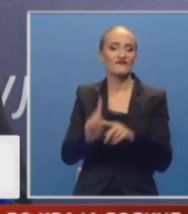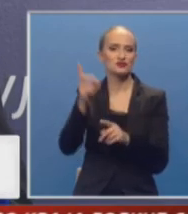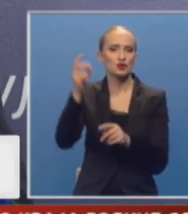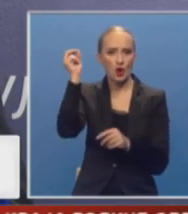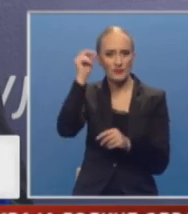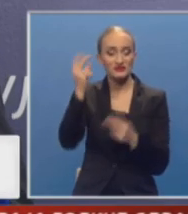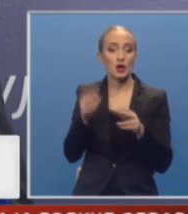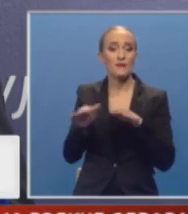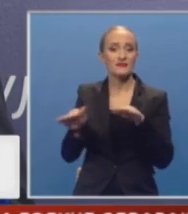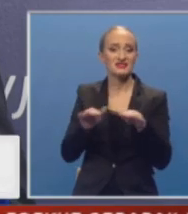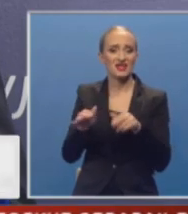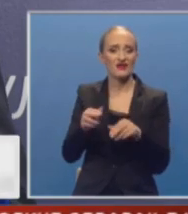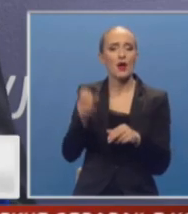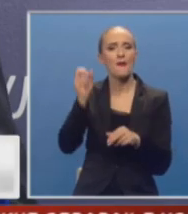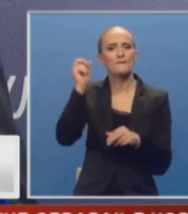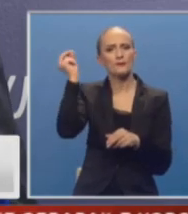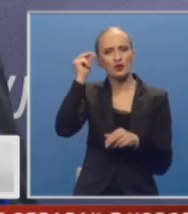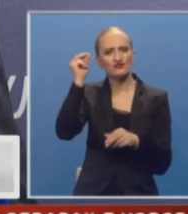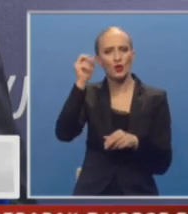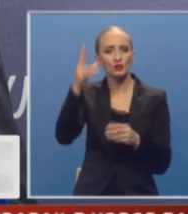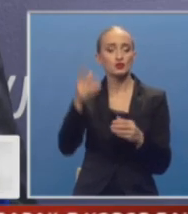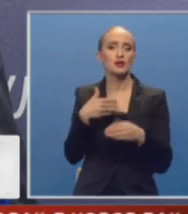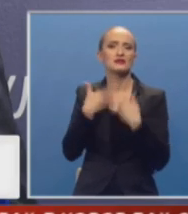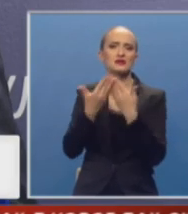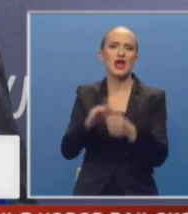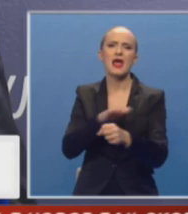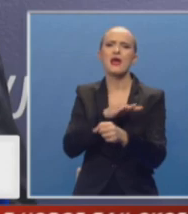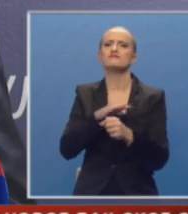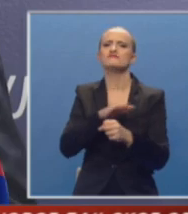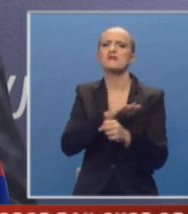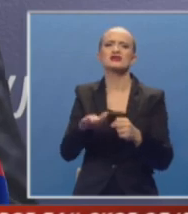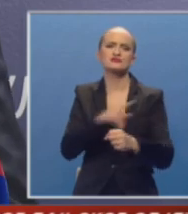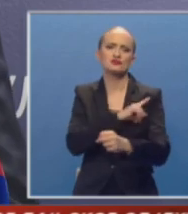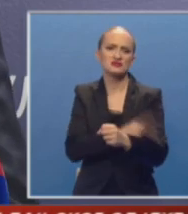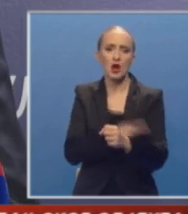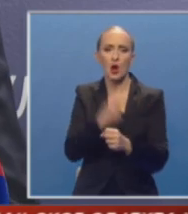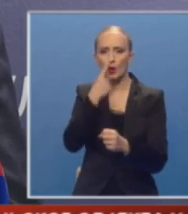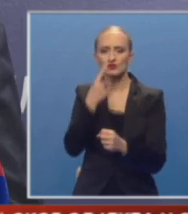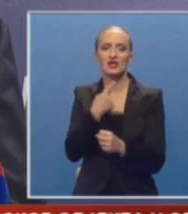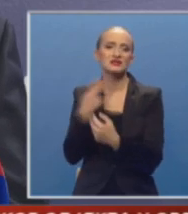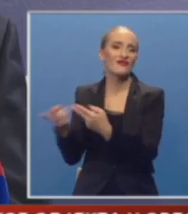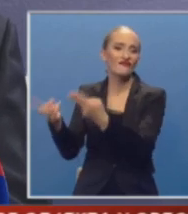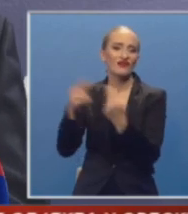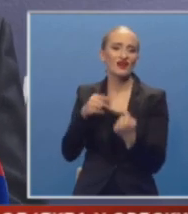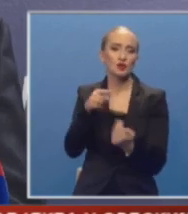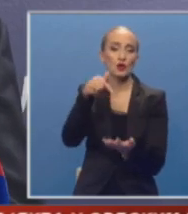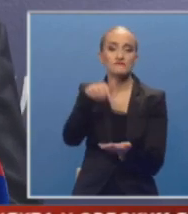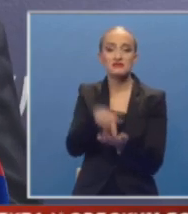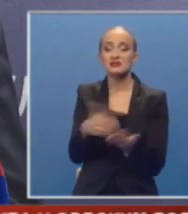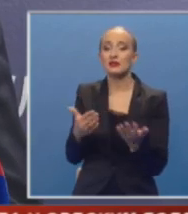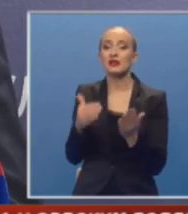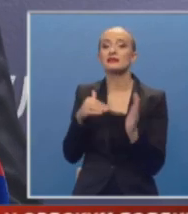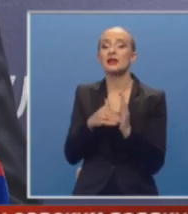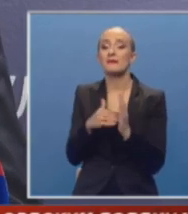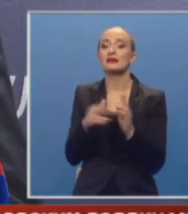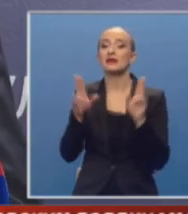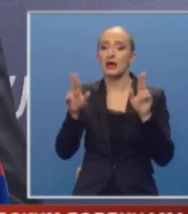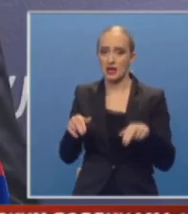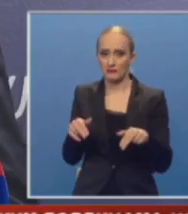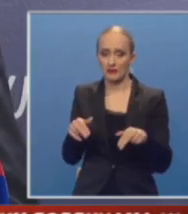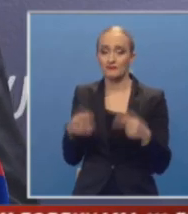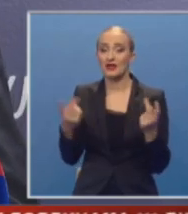obrazovnje kao i Ministarstvo prosvijete i kulture daje maksimum da ruski jezik se vrati na ono mjesto gdje je i treba da ga ima